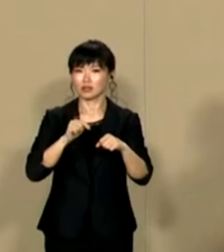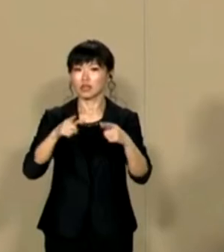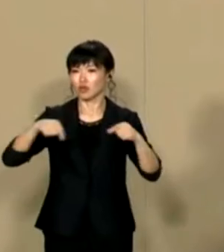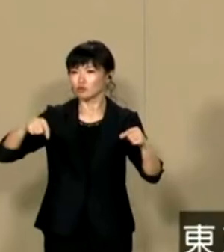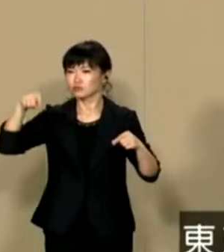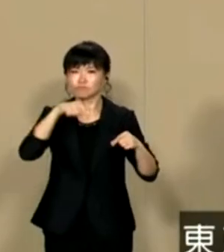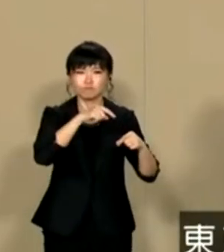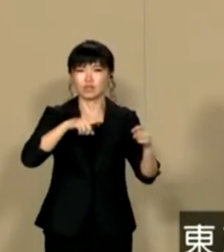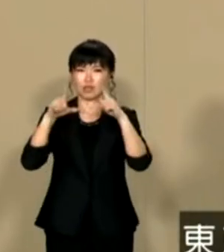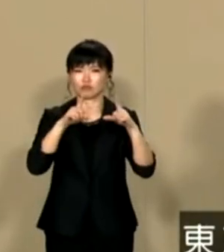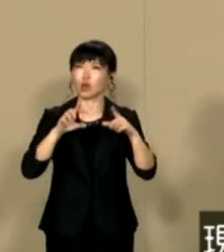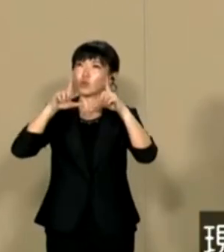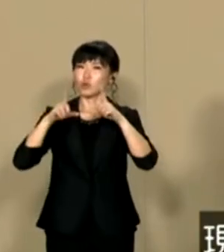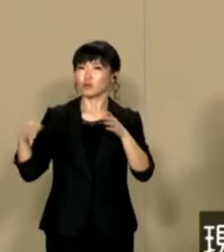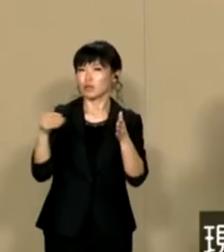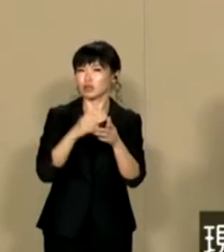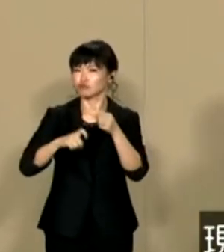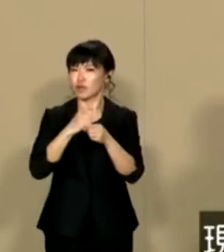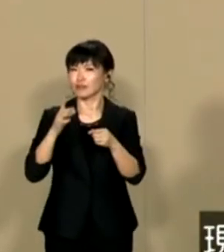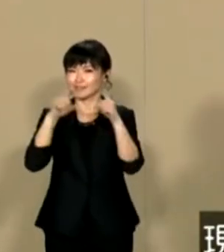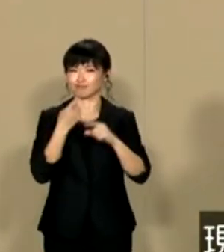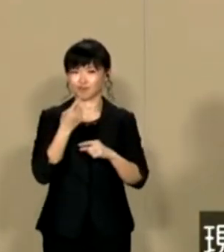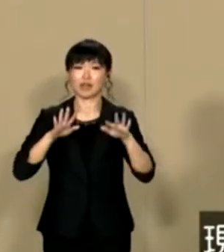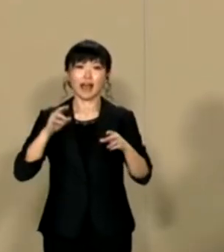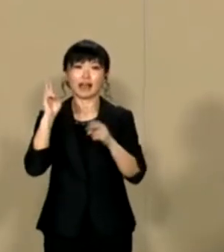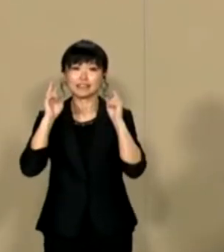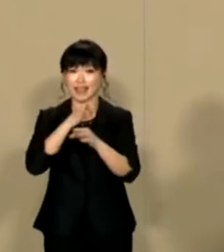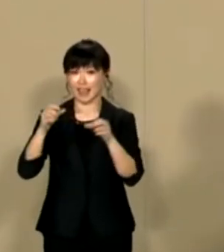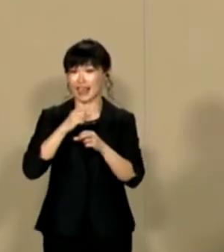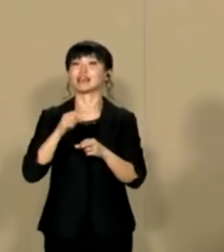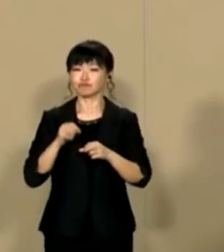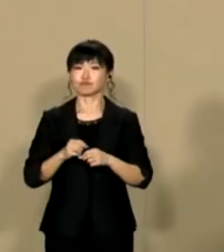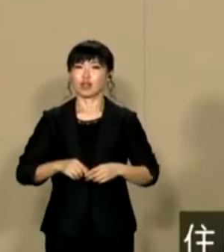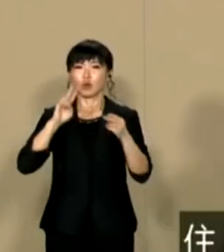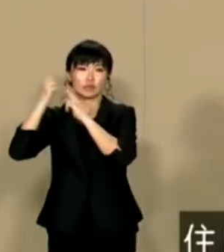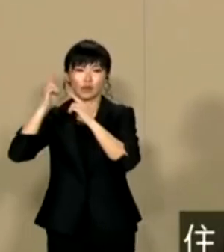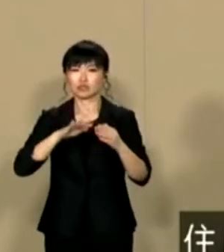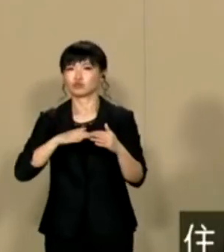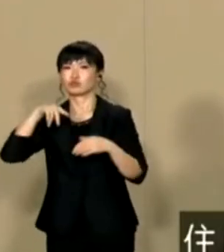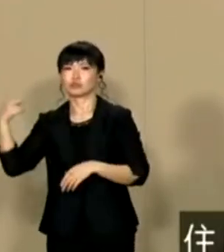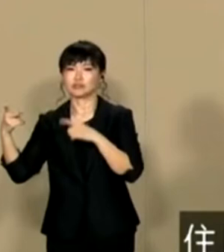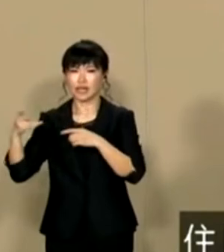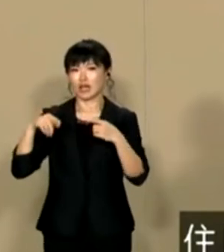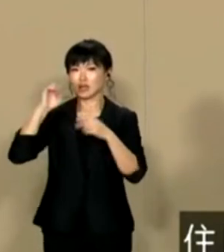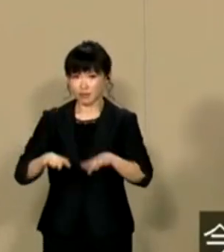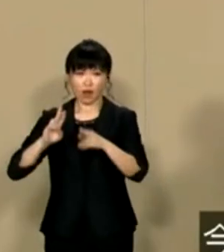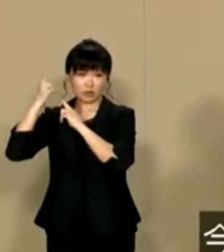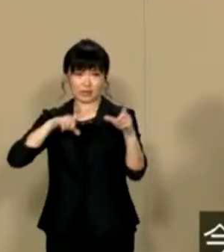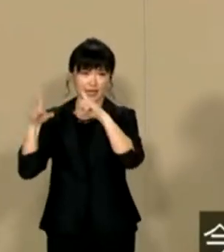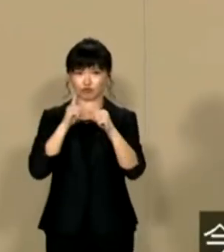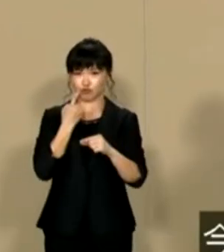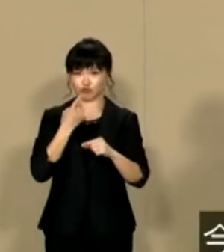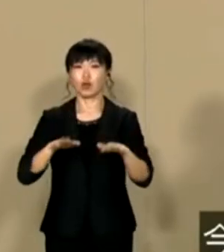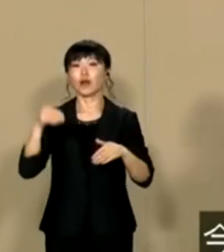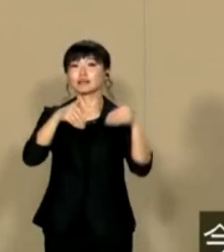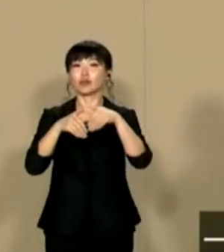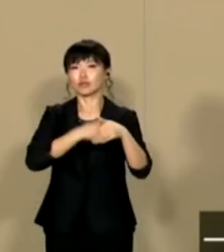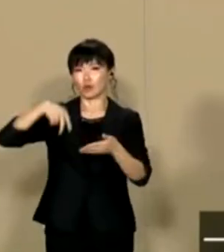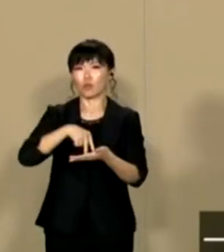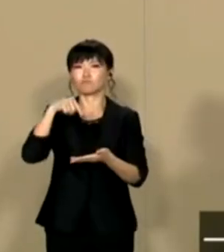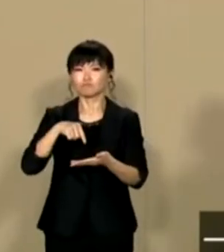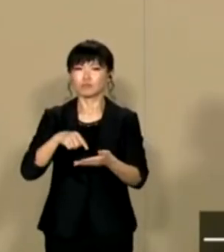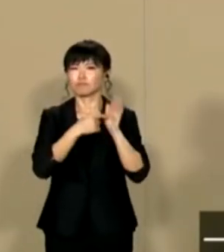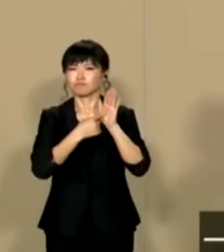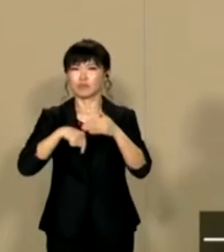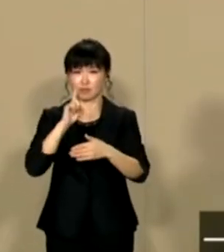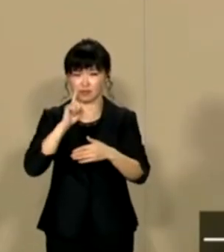して全国あこに住んでお東京の上で10年くは住んでおります現在自分の会社も一つ経営しておるんですがそれも沖縄に授を移しまして住民票も沖縄に移して沖縄で生活しております今回選挙に出させたことにな